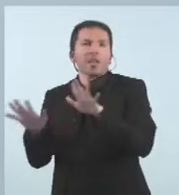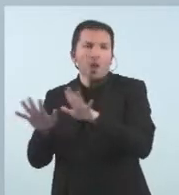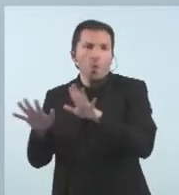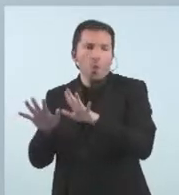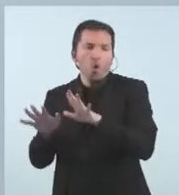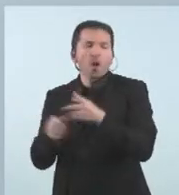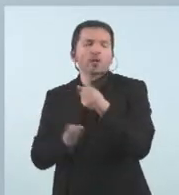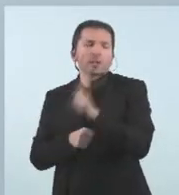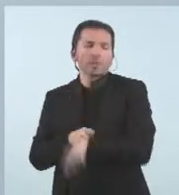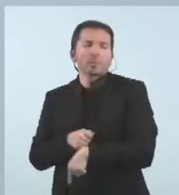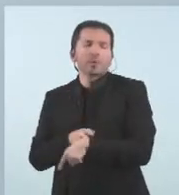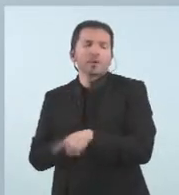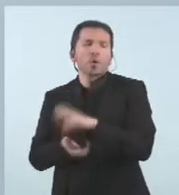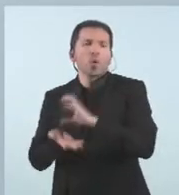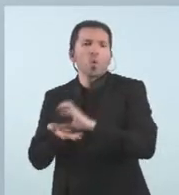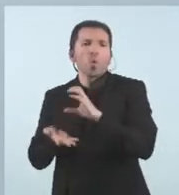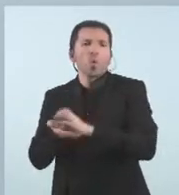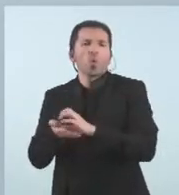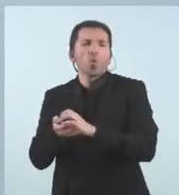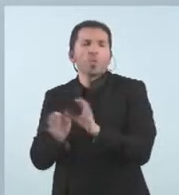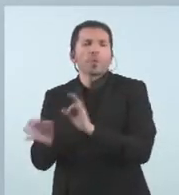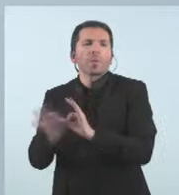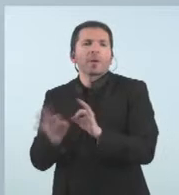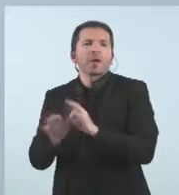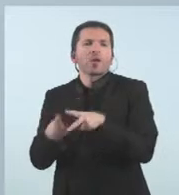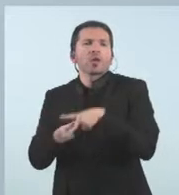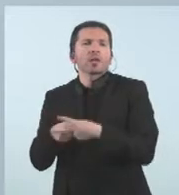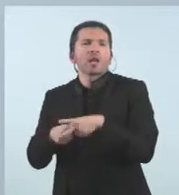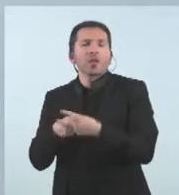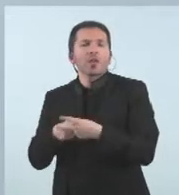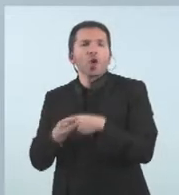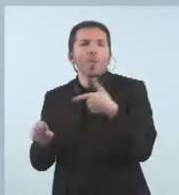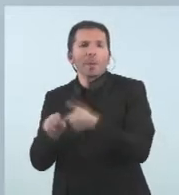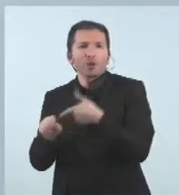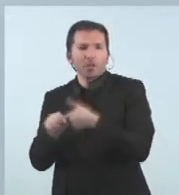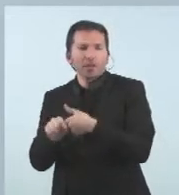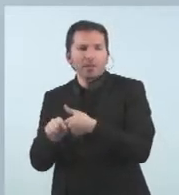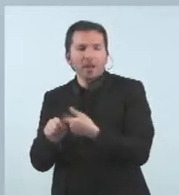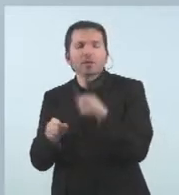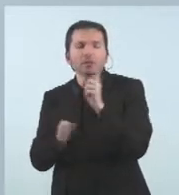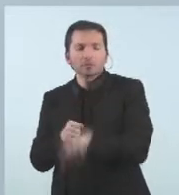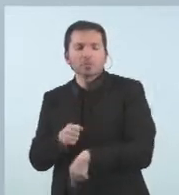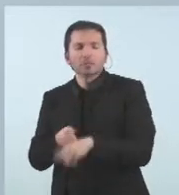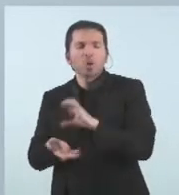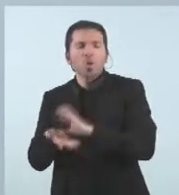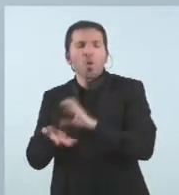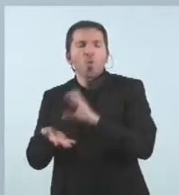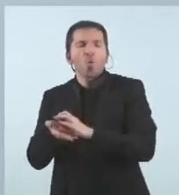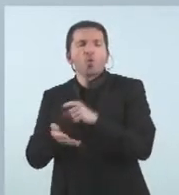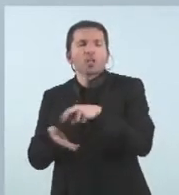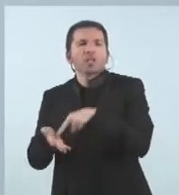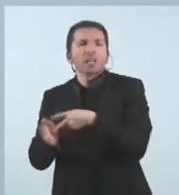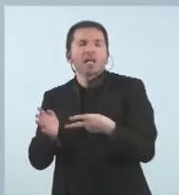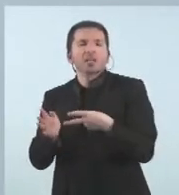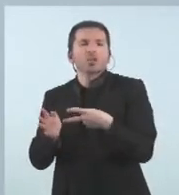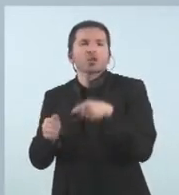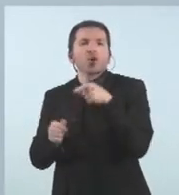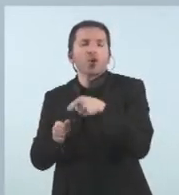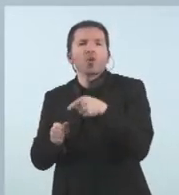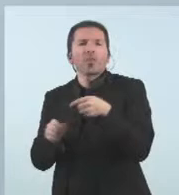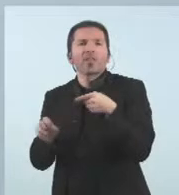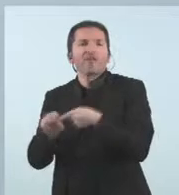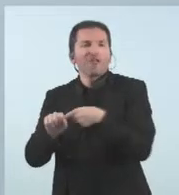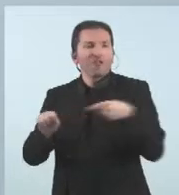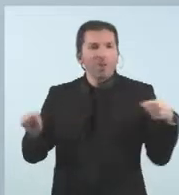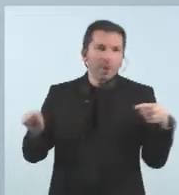el curs de capacitació d'instal·lador petrolífer de 80 hores el curs de capacitació d'instal·lació elèctric de molt baixa tensió i fibra òptica de 20